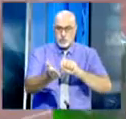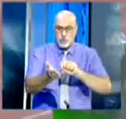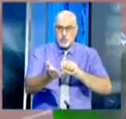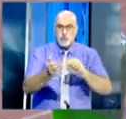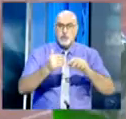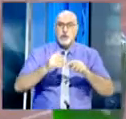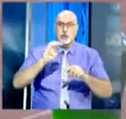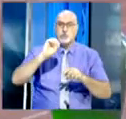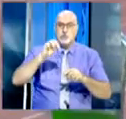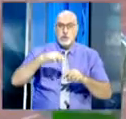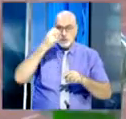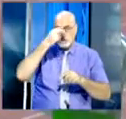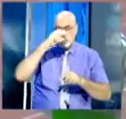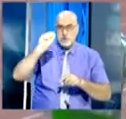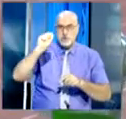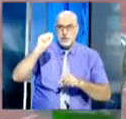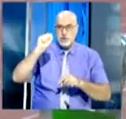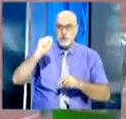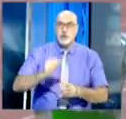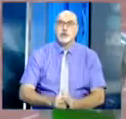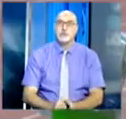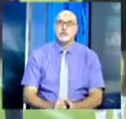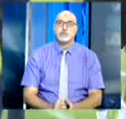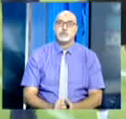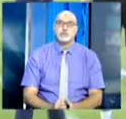المنتخب السنغالي بالعاصمة داكار